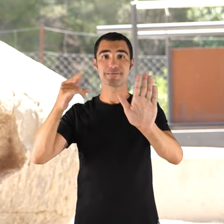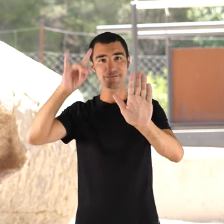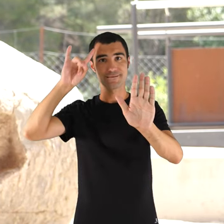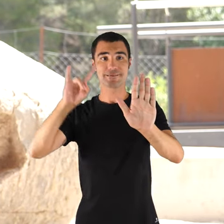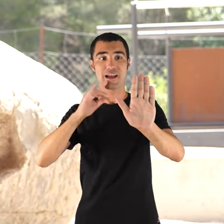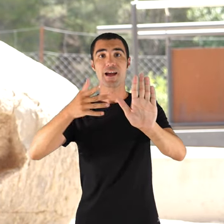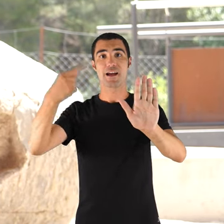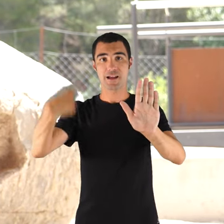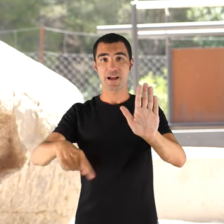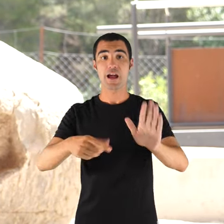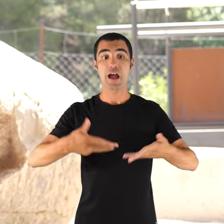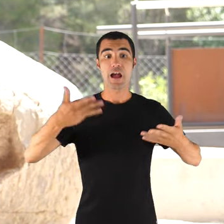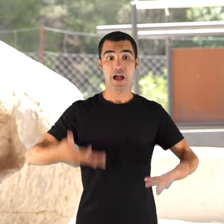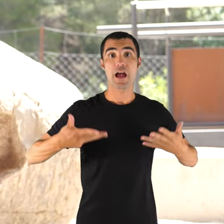bau